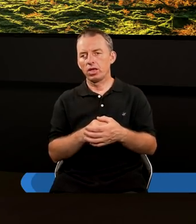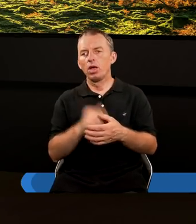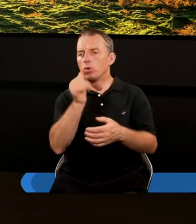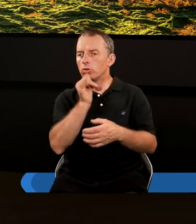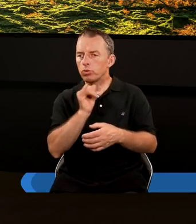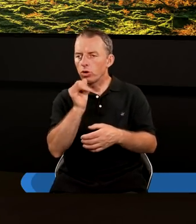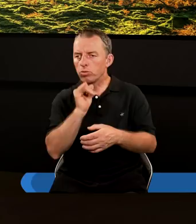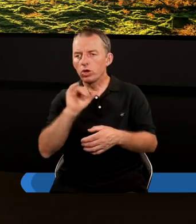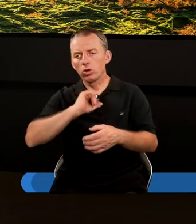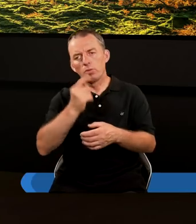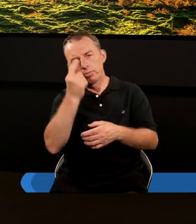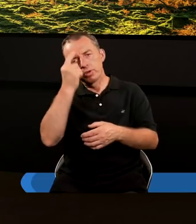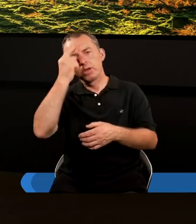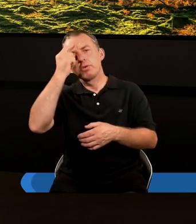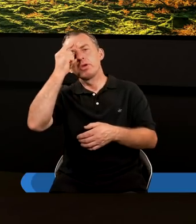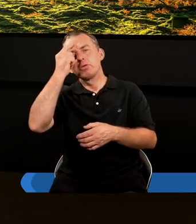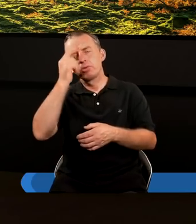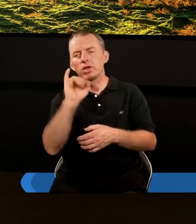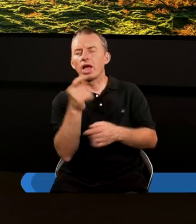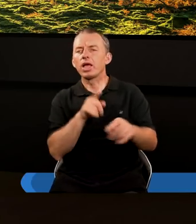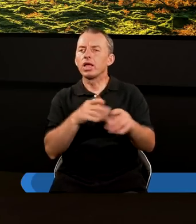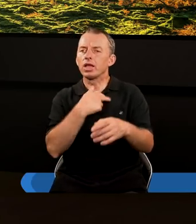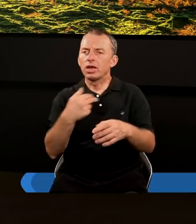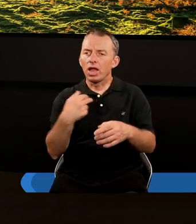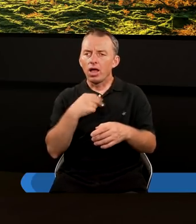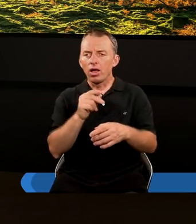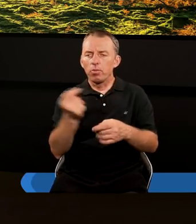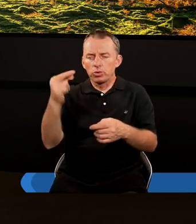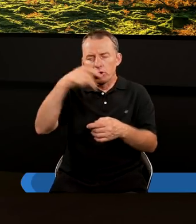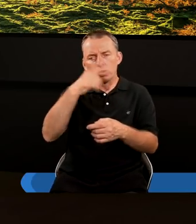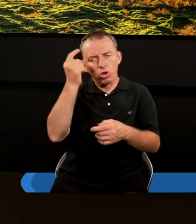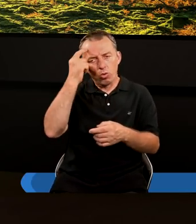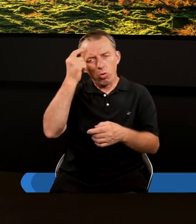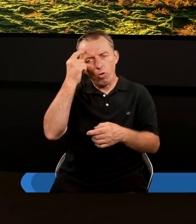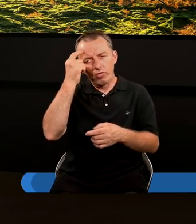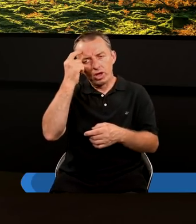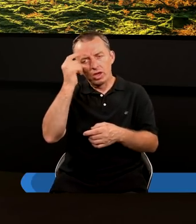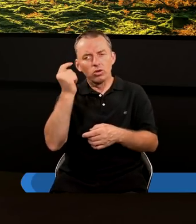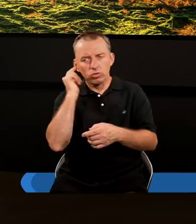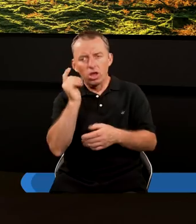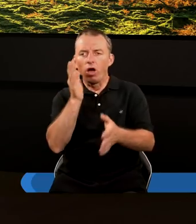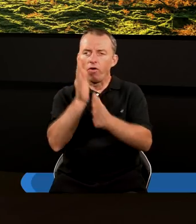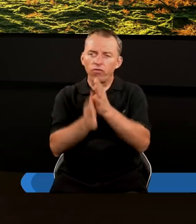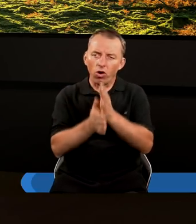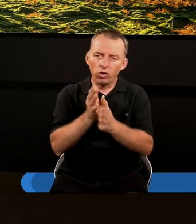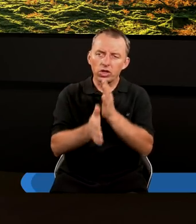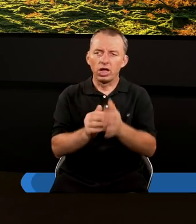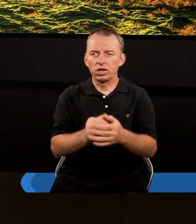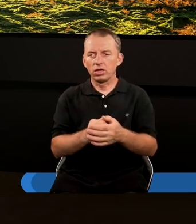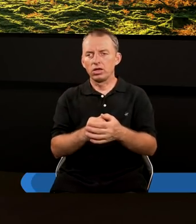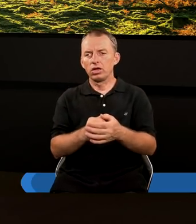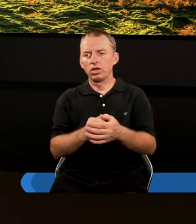Może spróbujmy je tak sobie przypomnieć, jakie nam się, jakie nam przychodzą do głowy, prawda? Tam coś słyszałem o wojnach.